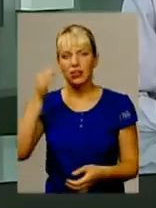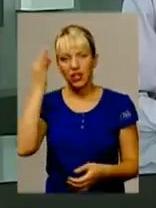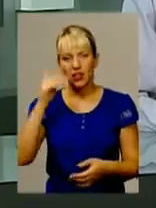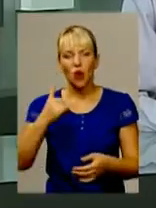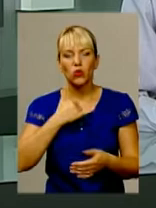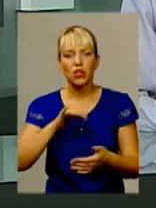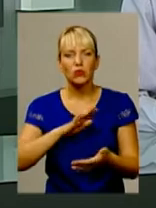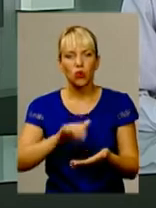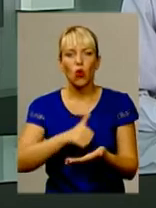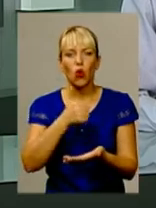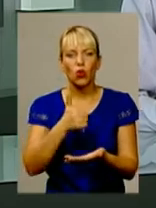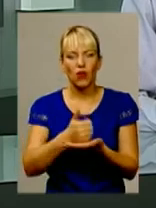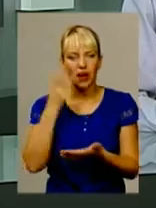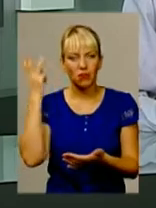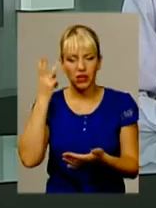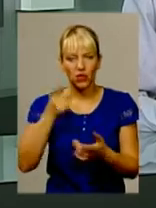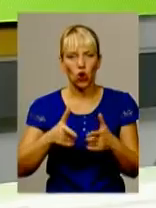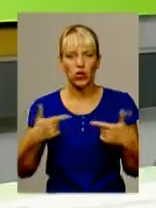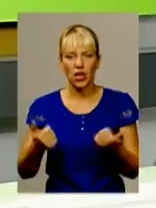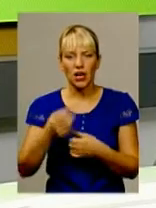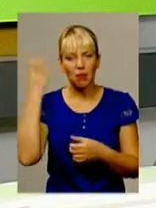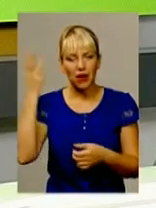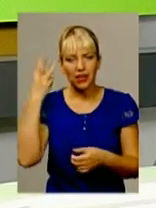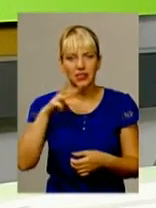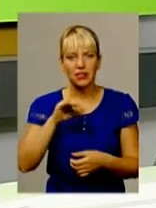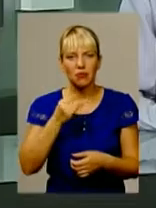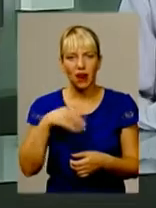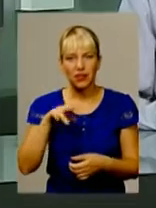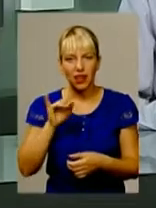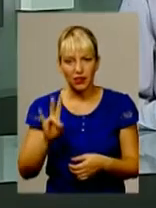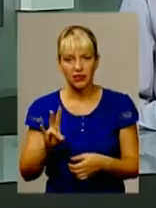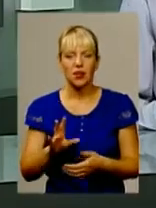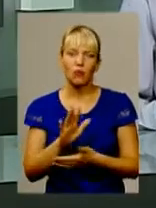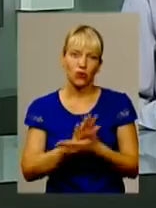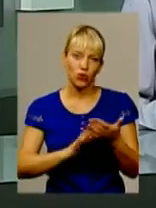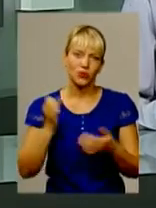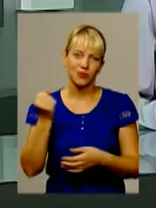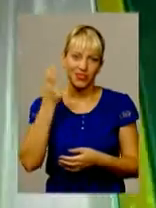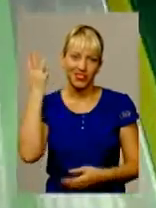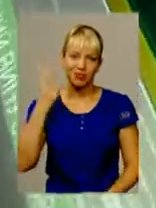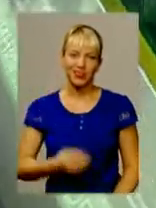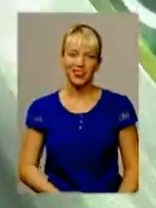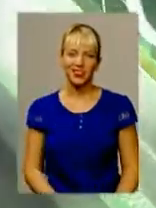громадської організації «Хмельницький майдан» Алім Міщук. Ми продовжуємо тиждень Хмельниччини.